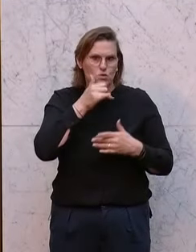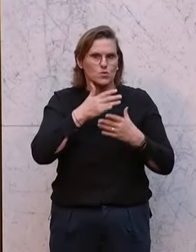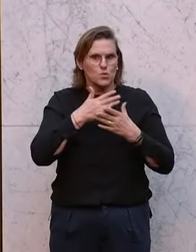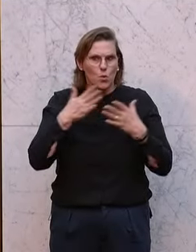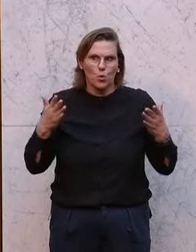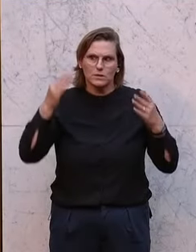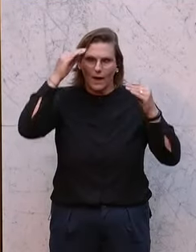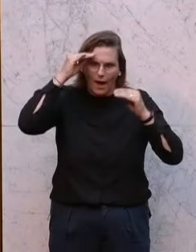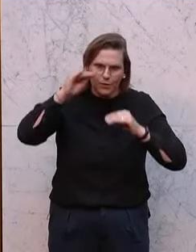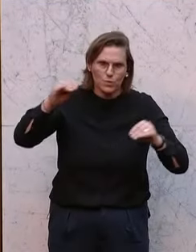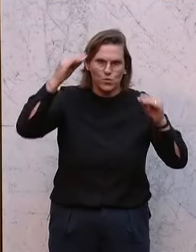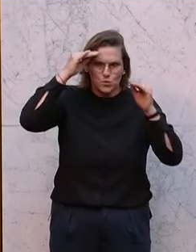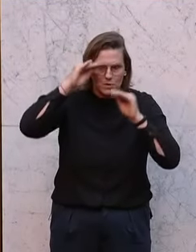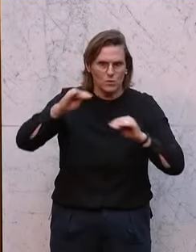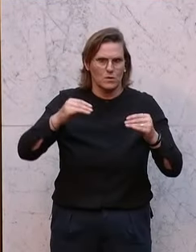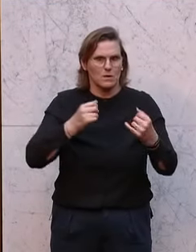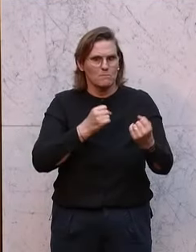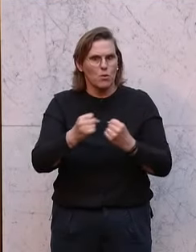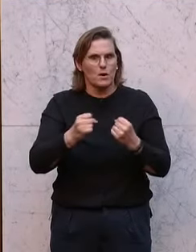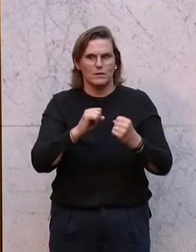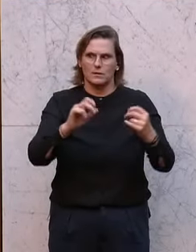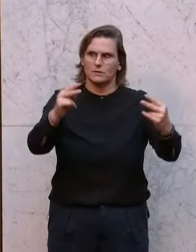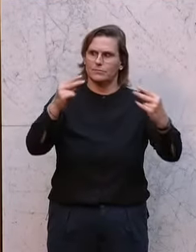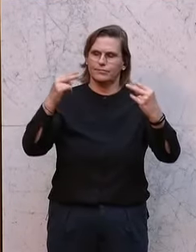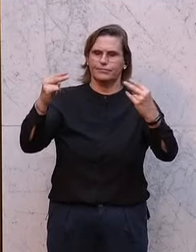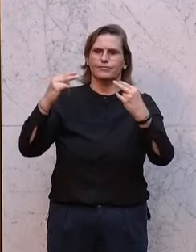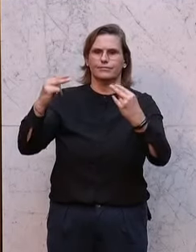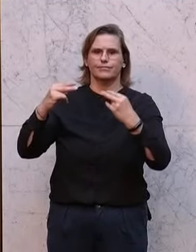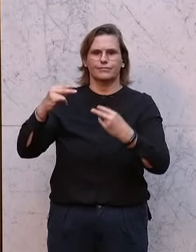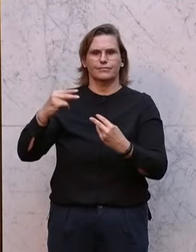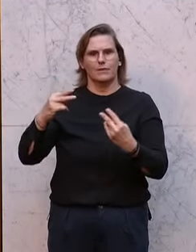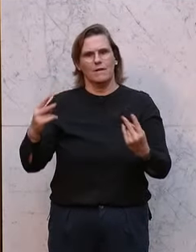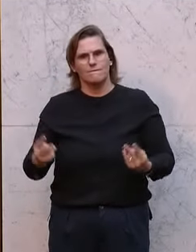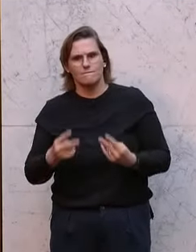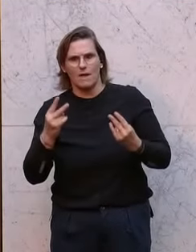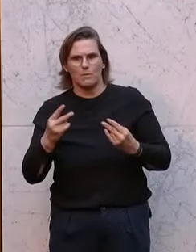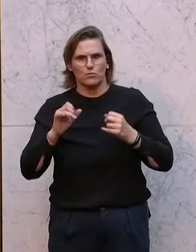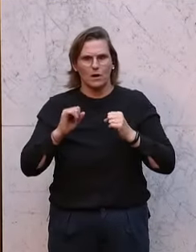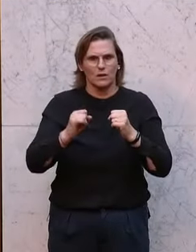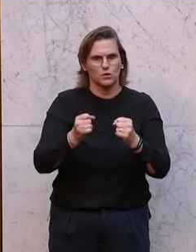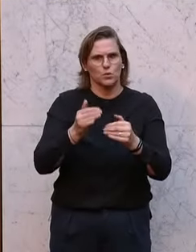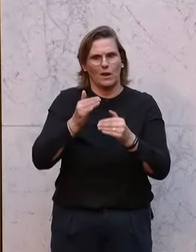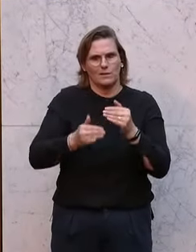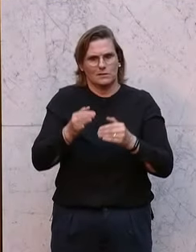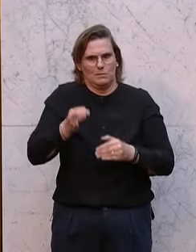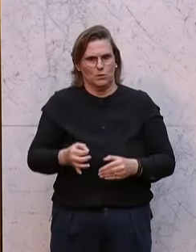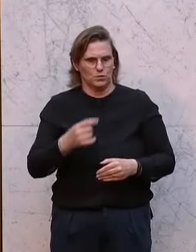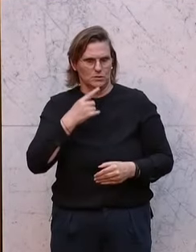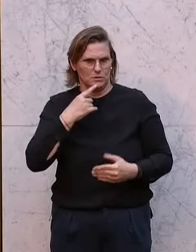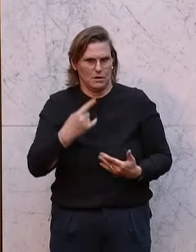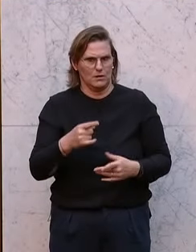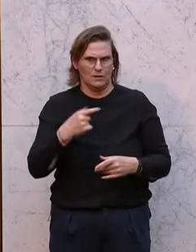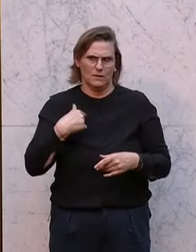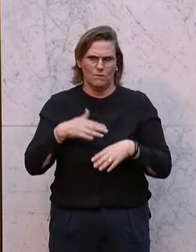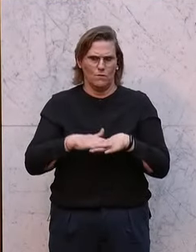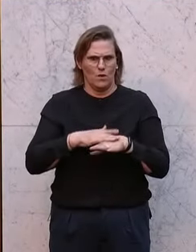Ankündigungspolitik, um sich ins gute Licht zu rücken. Pr-Aktion in letzter Minute nennen wir das. Und veräppelt kommt